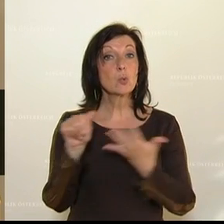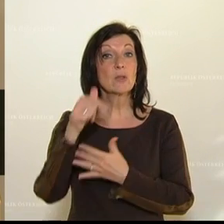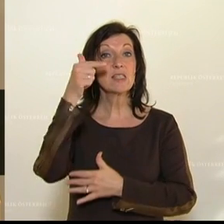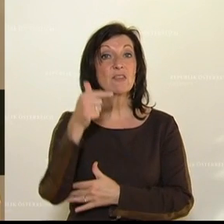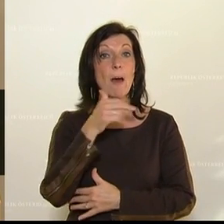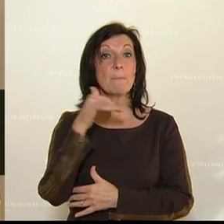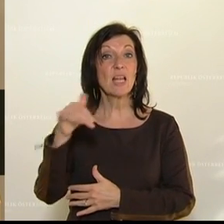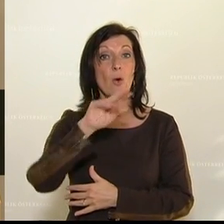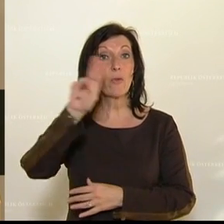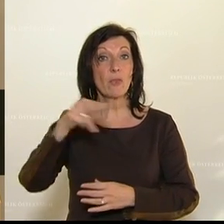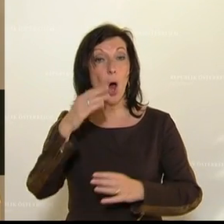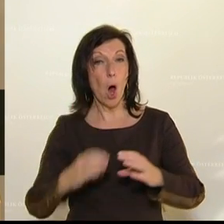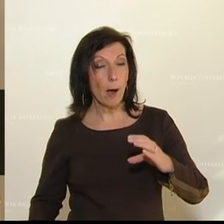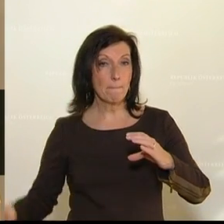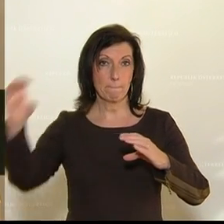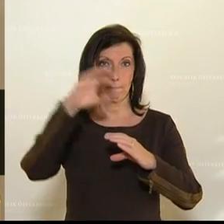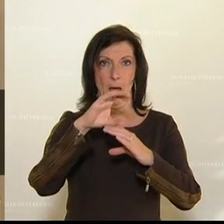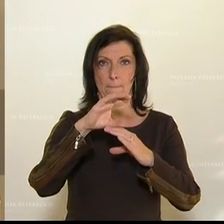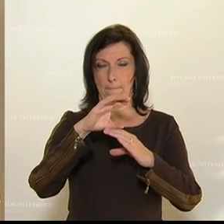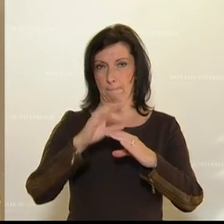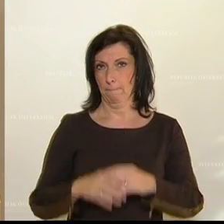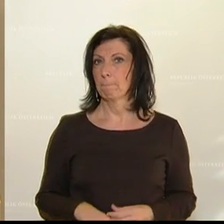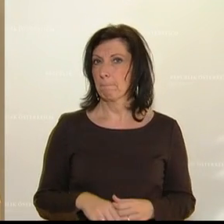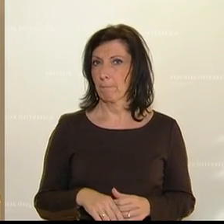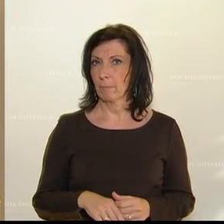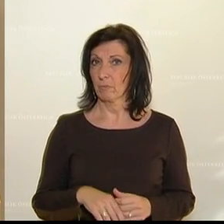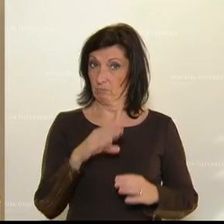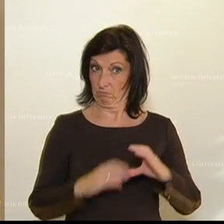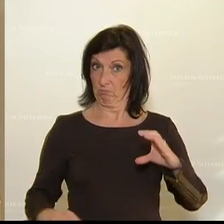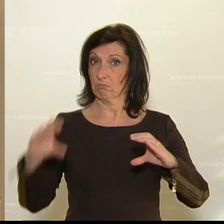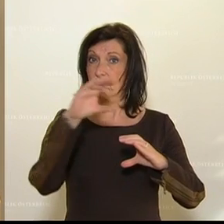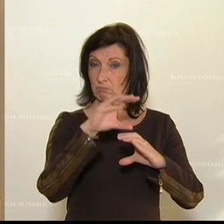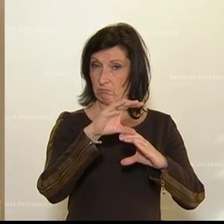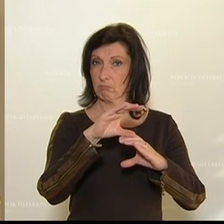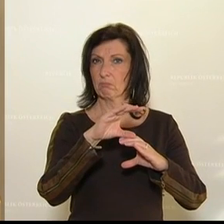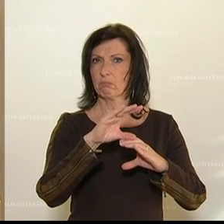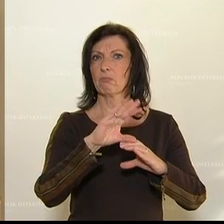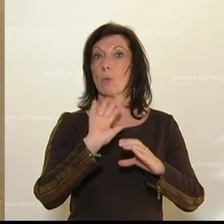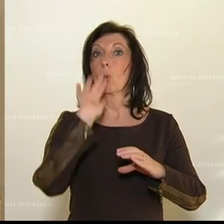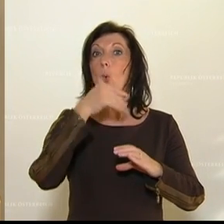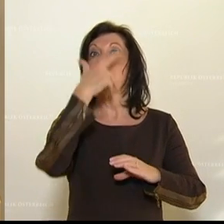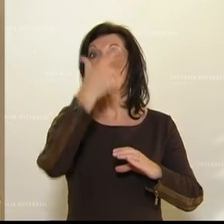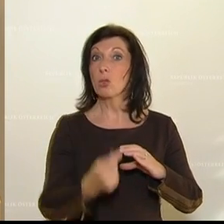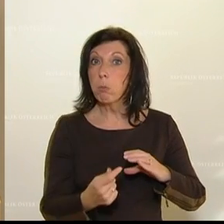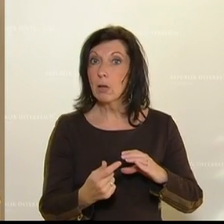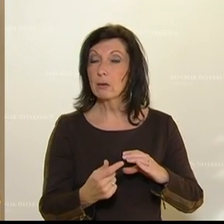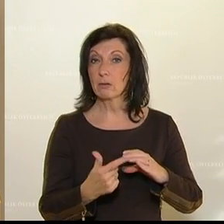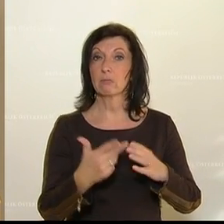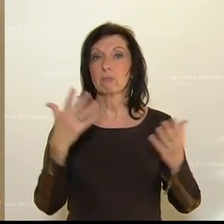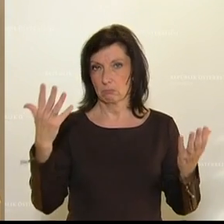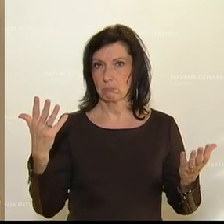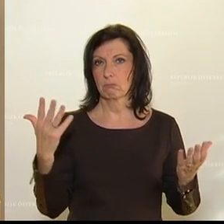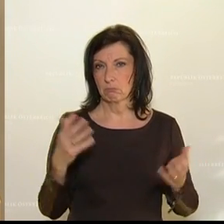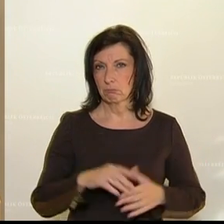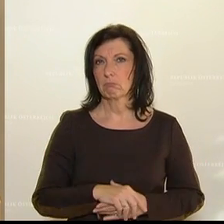Euro ein höheres Budget gegenüber dem Vorjahr haben. Diese Erhöhung auf mehr als das Doppelte ergibt sich insbesondere